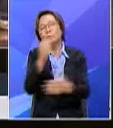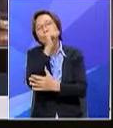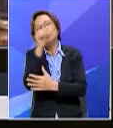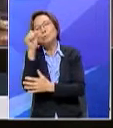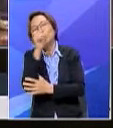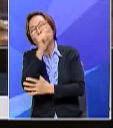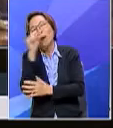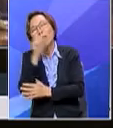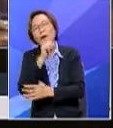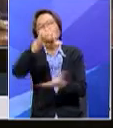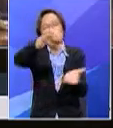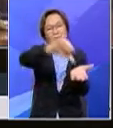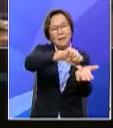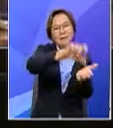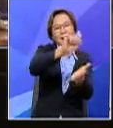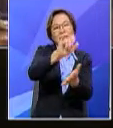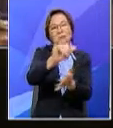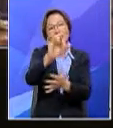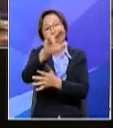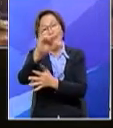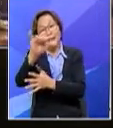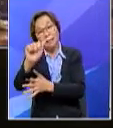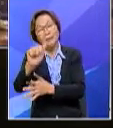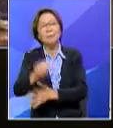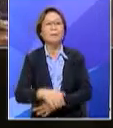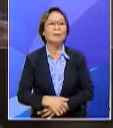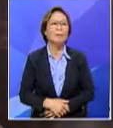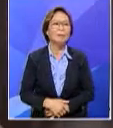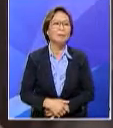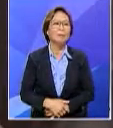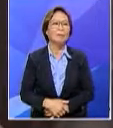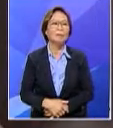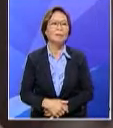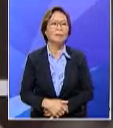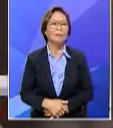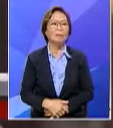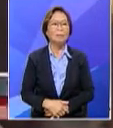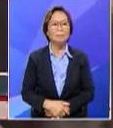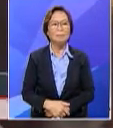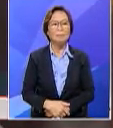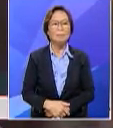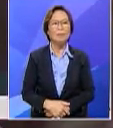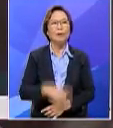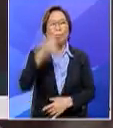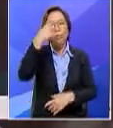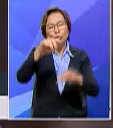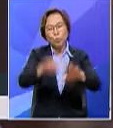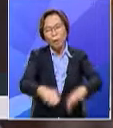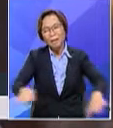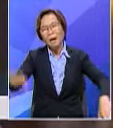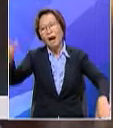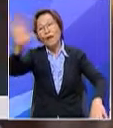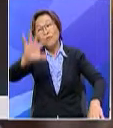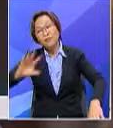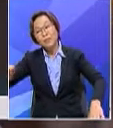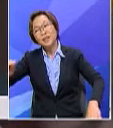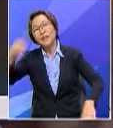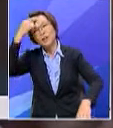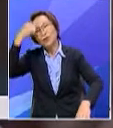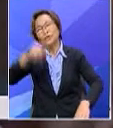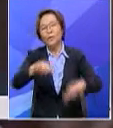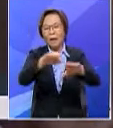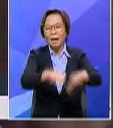-depan pelarian Syria anak-anak Syria ada nyanyi dekat anak-anak Gaza anak-anak Afrika anak-anak